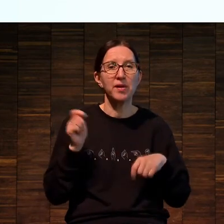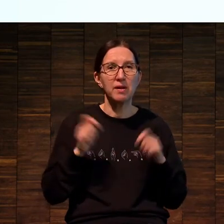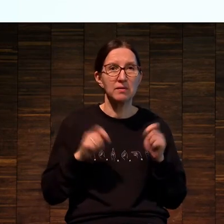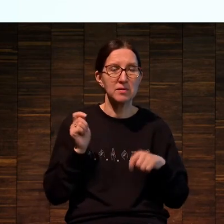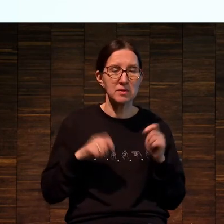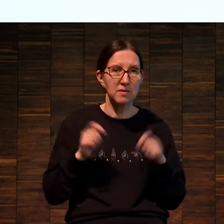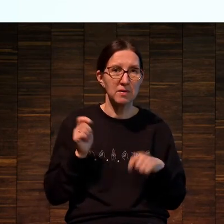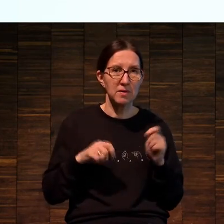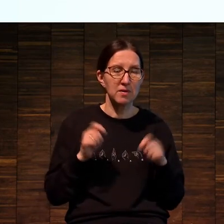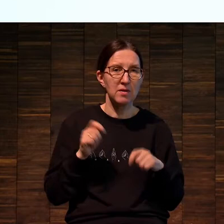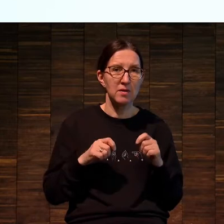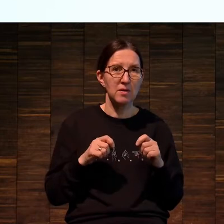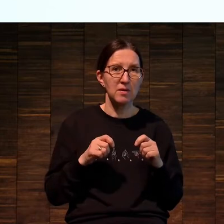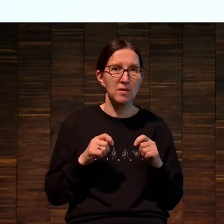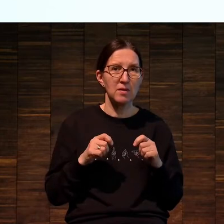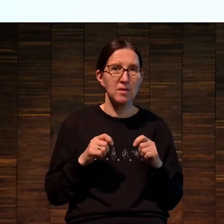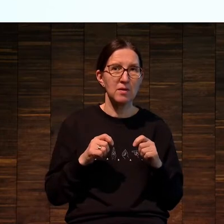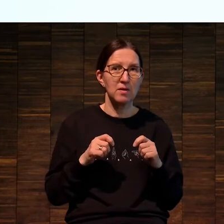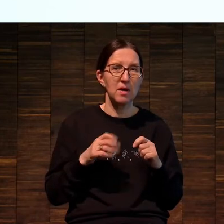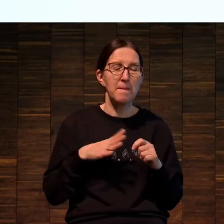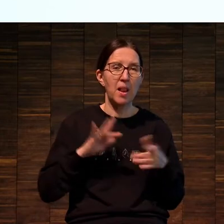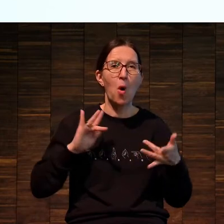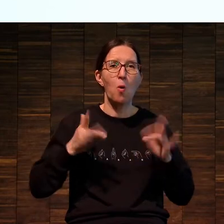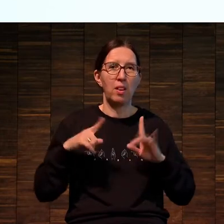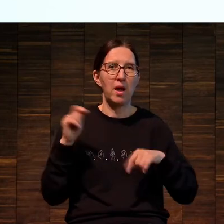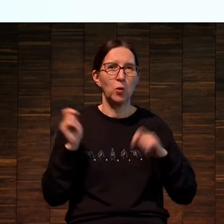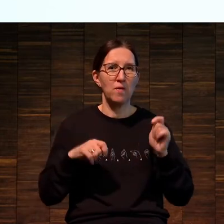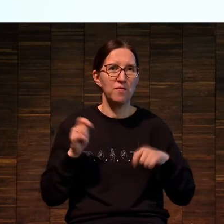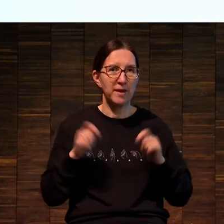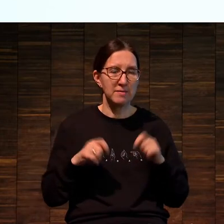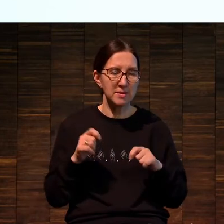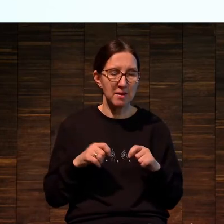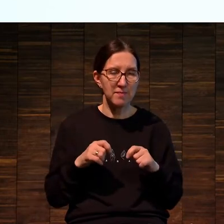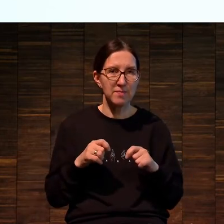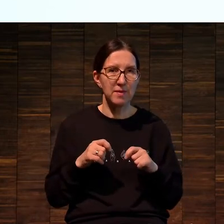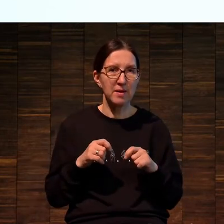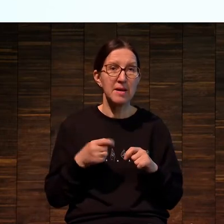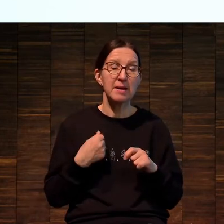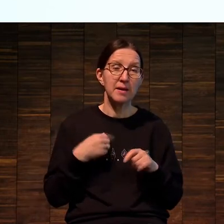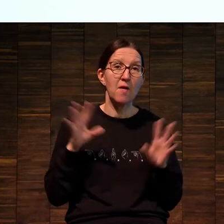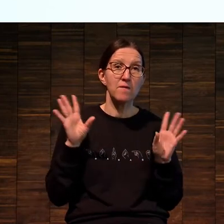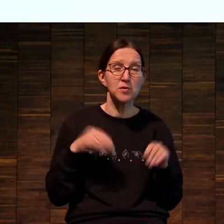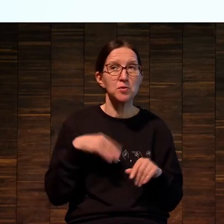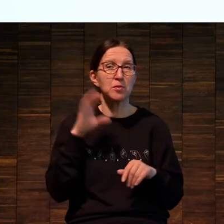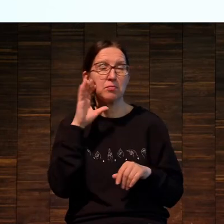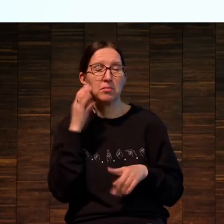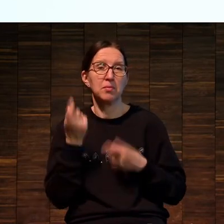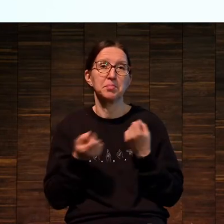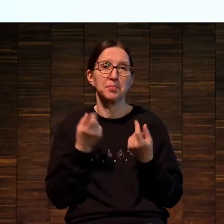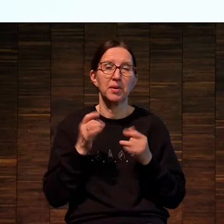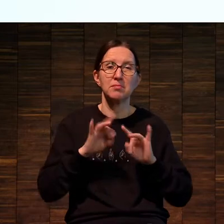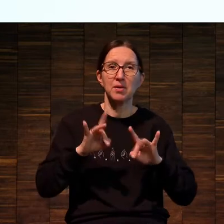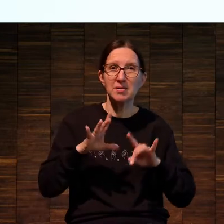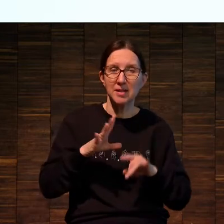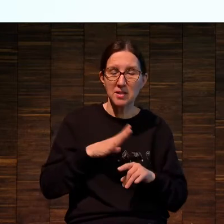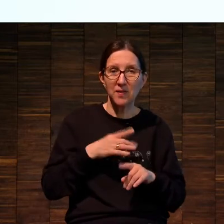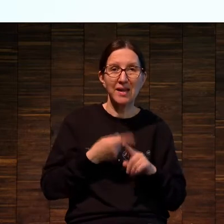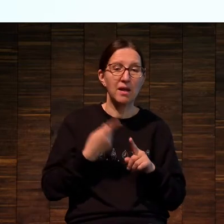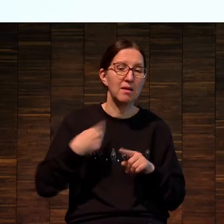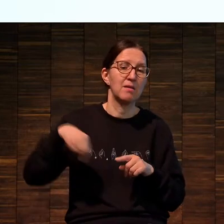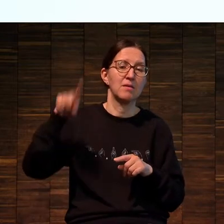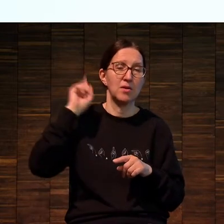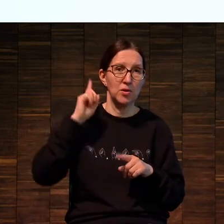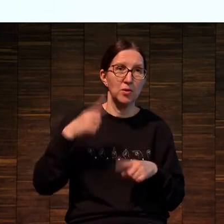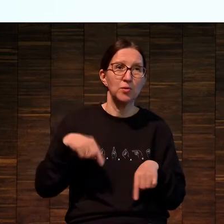«Импакт» в Гаткотке, она была онлайновая, и я вот все это там прослушал, то, что говорилось, и на прошлом